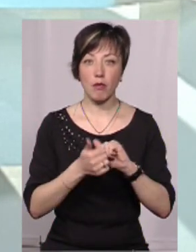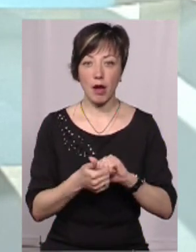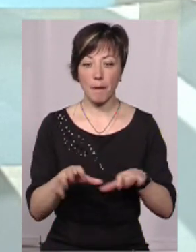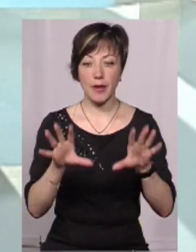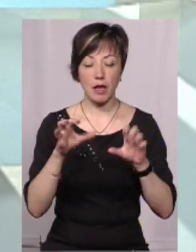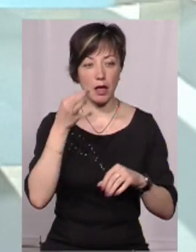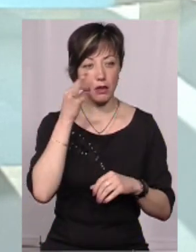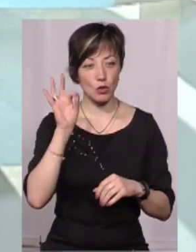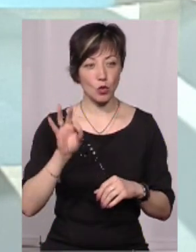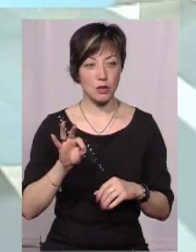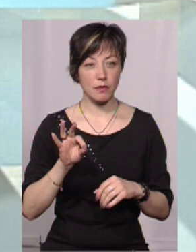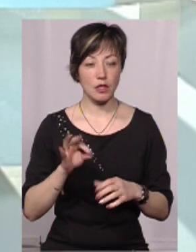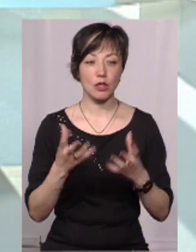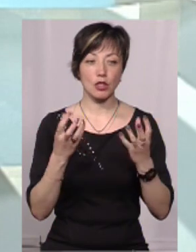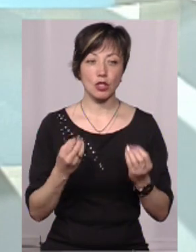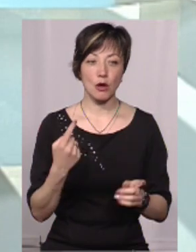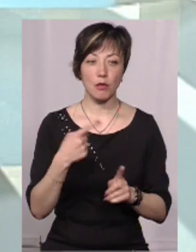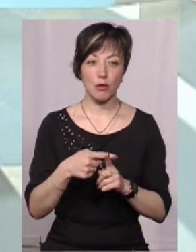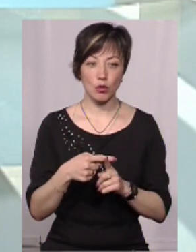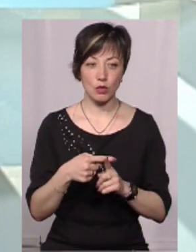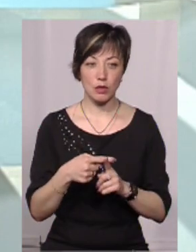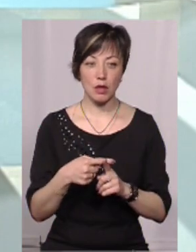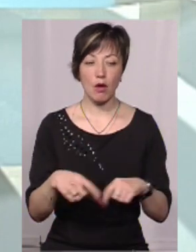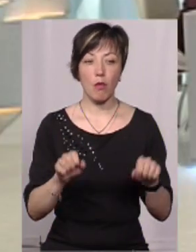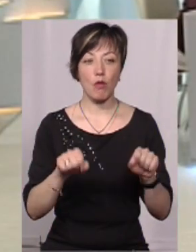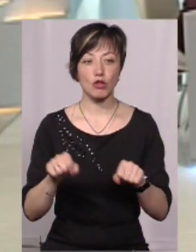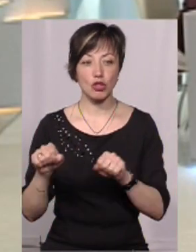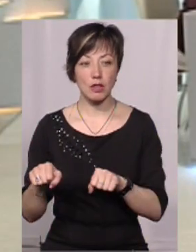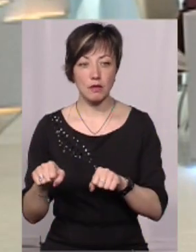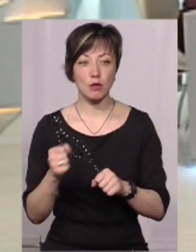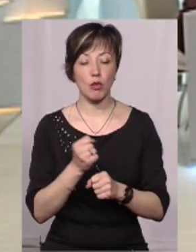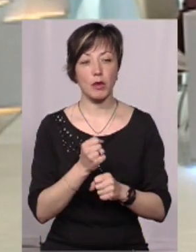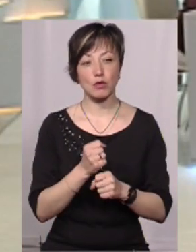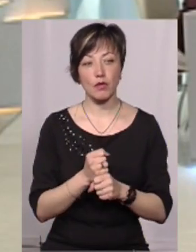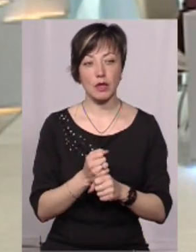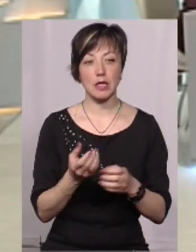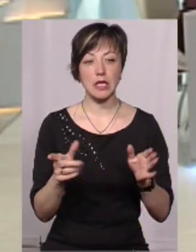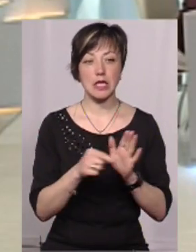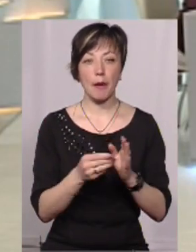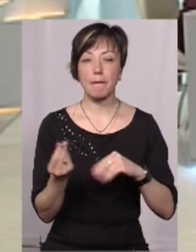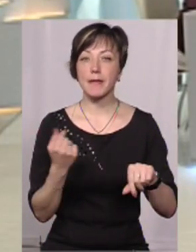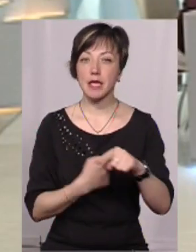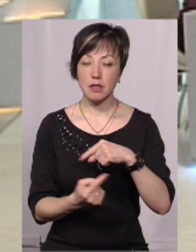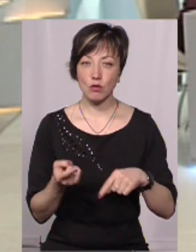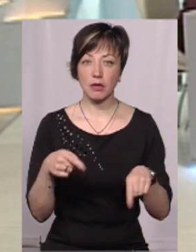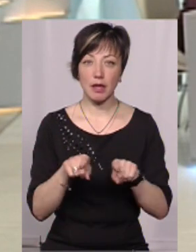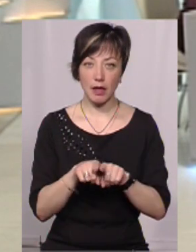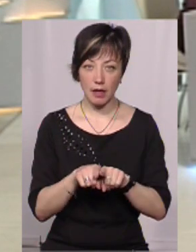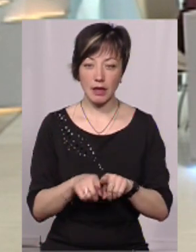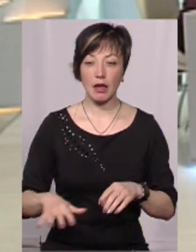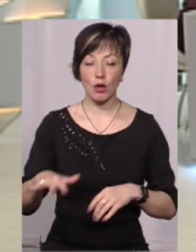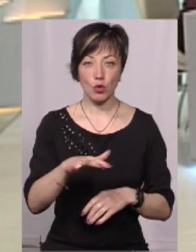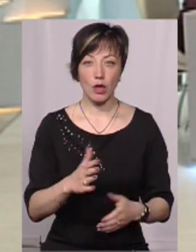перейняти досвід. І ще плюс, звичайно, це можливість попрацювати з бізнесом, тому що саме такі